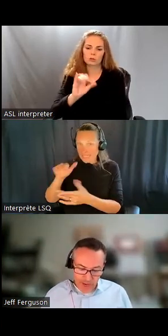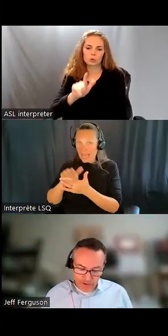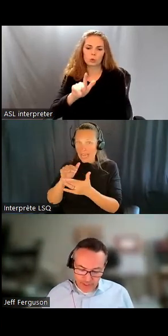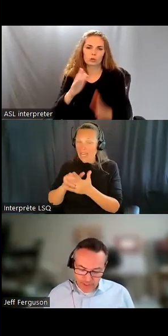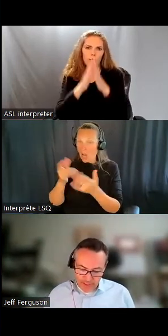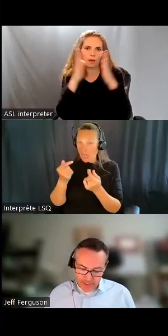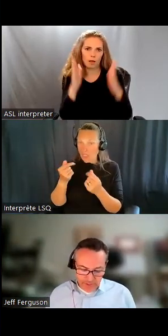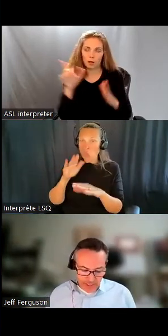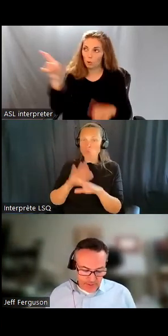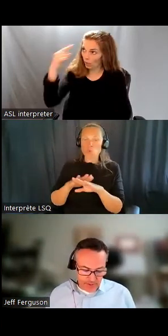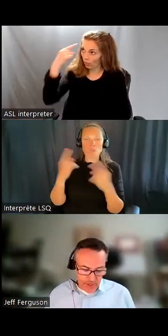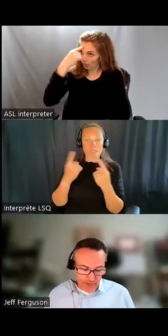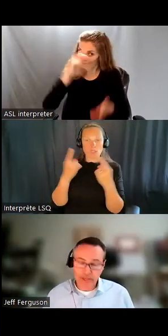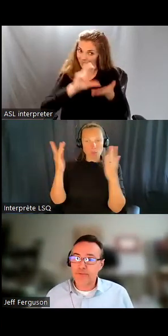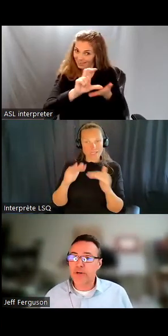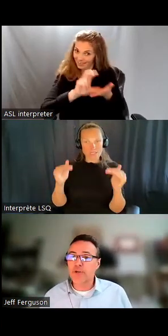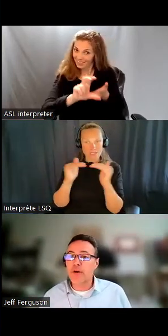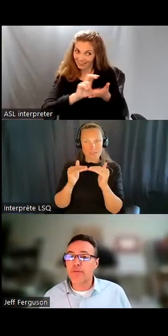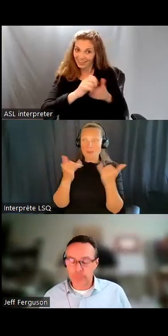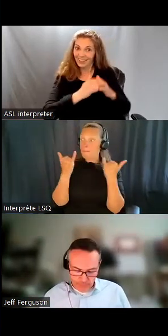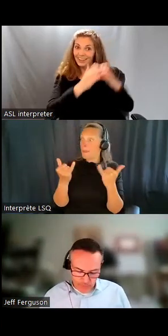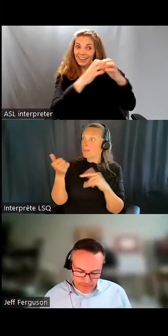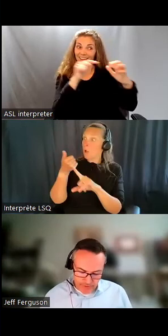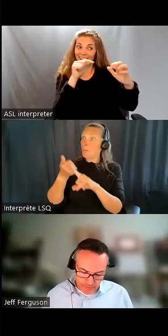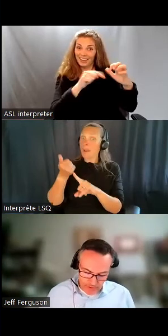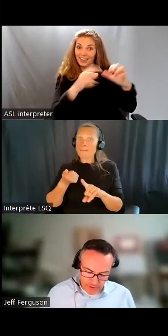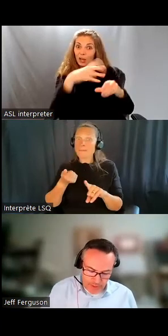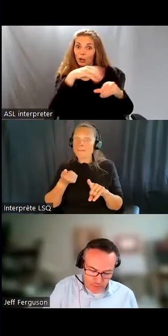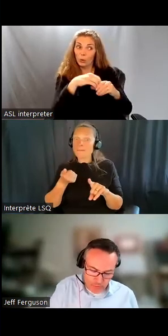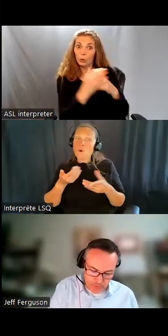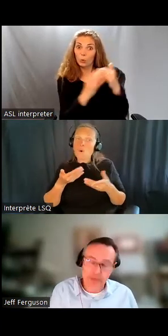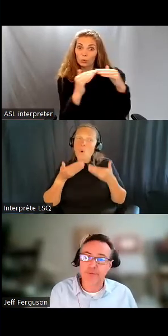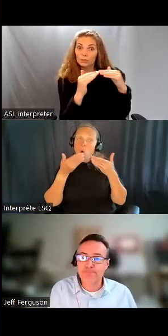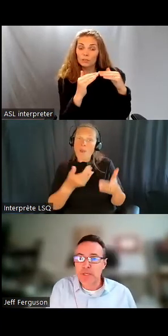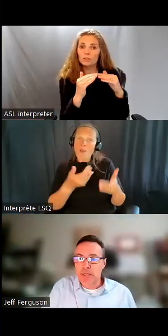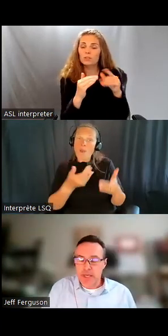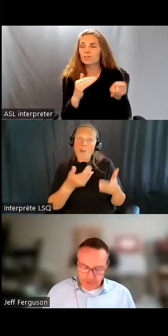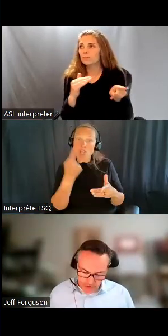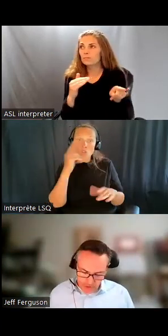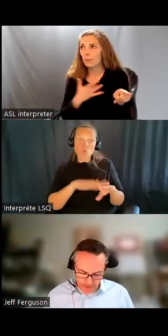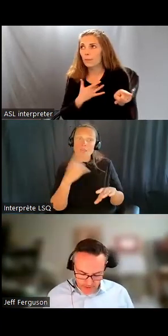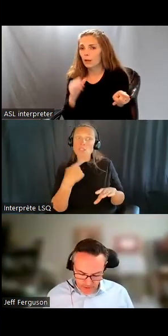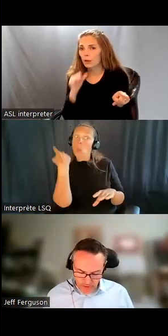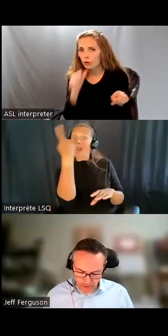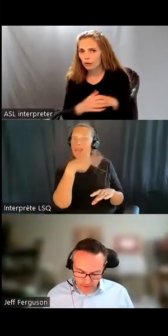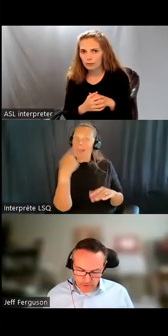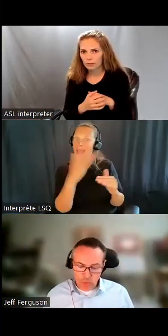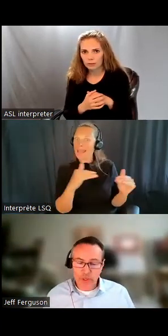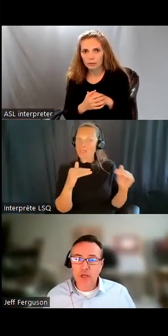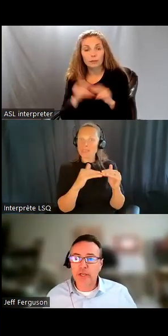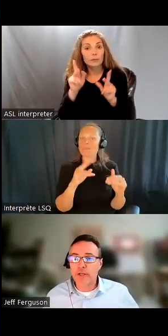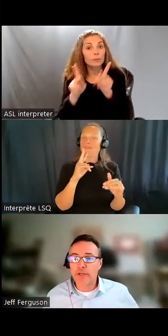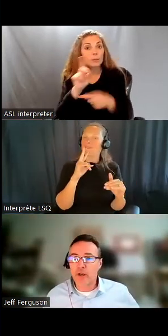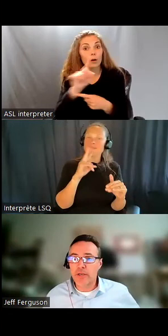À l'heure actuelle, ils investissent dans des logements qui sembleraient inclusifs mais qui ne le sont pas. et beaucoup de personnes handicapées sont